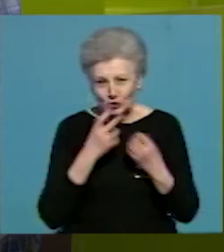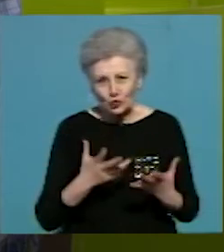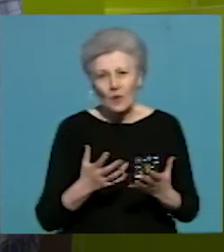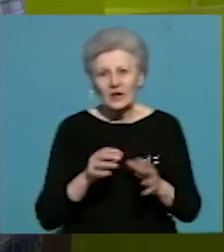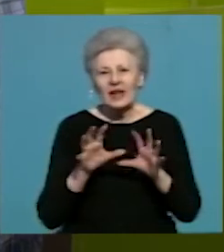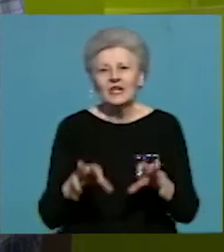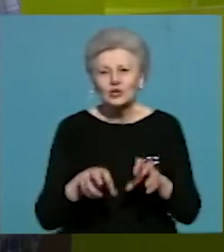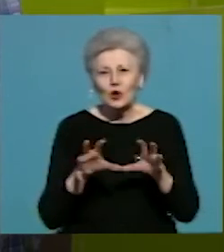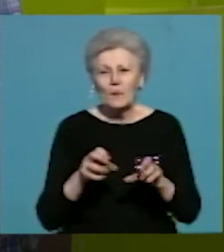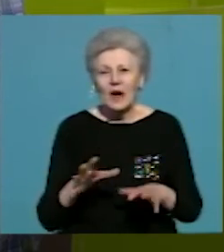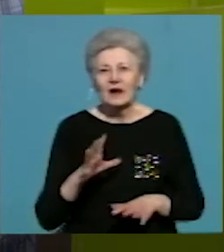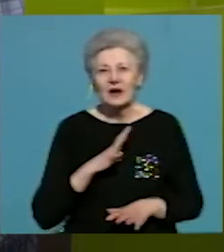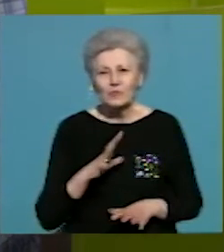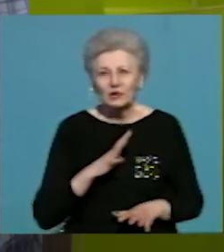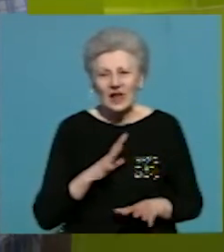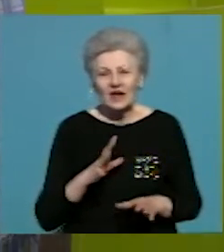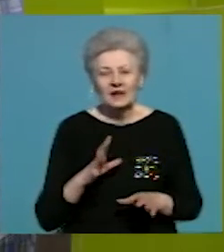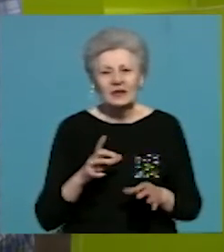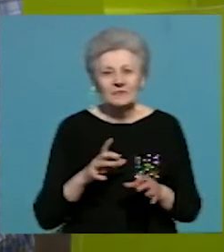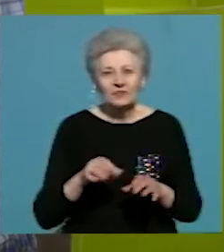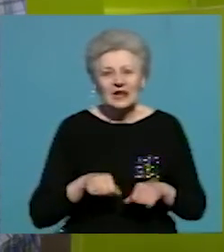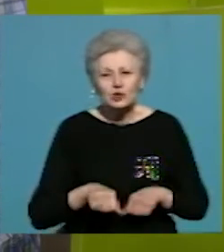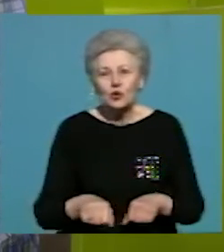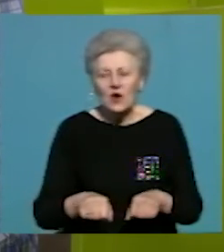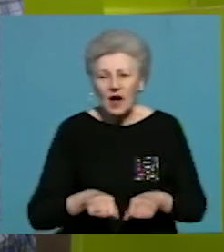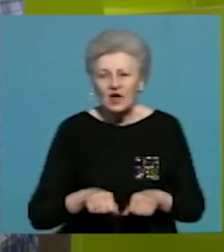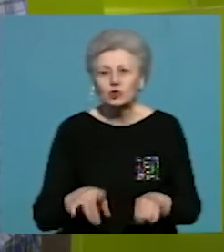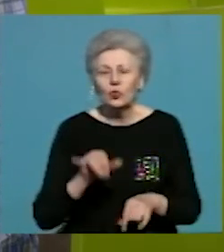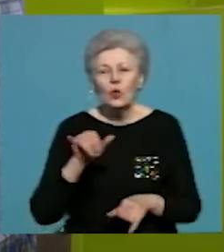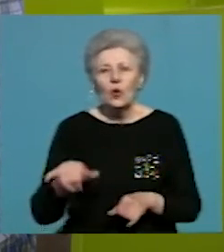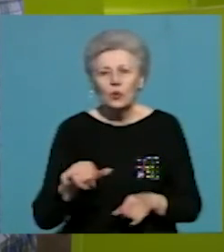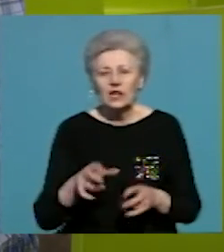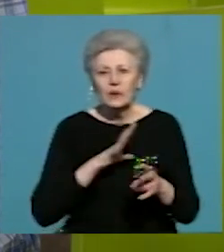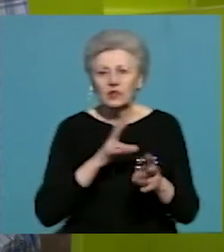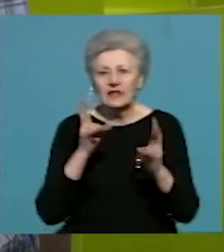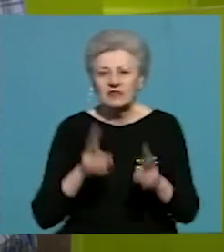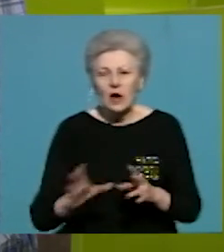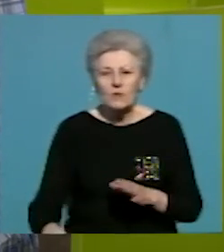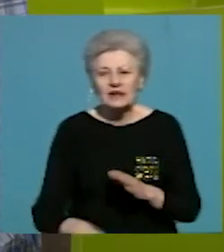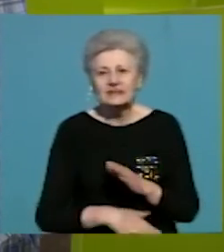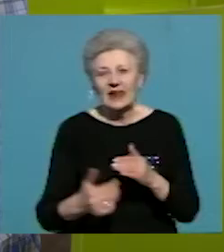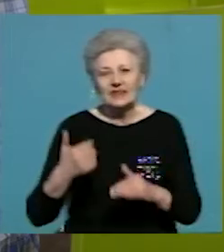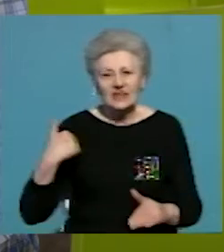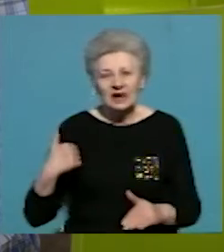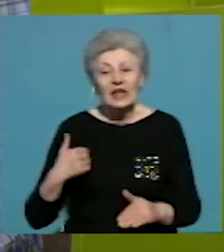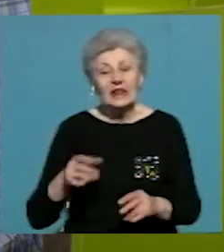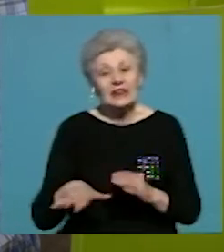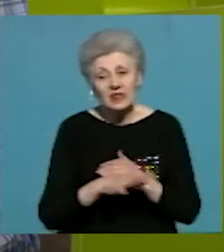Собака була з коляску, в неї була травма задніх ніг, тому ми